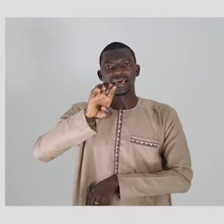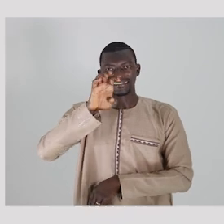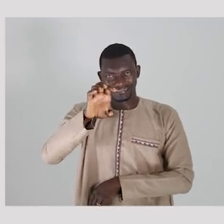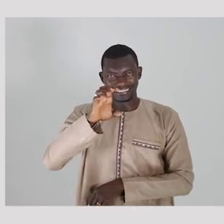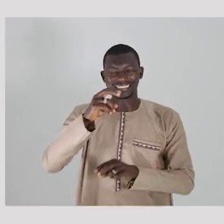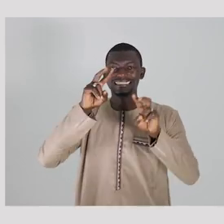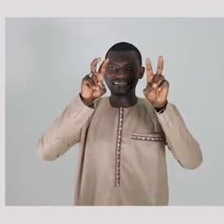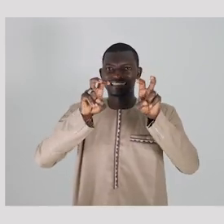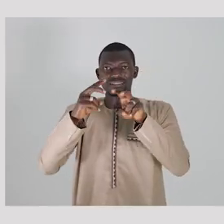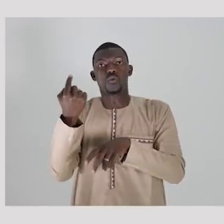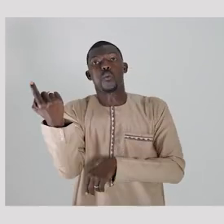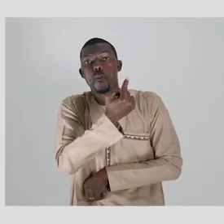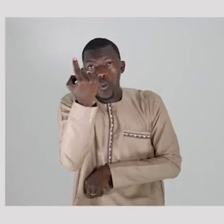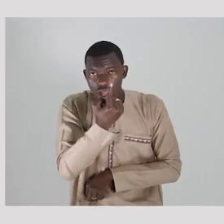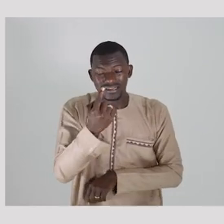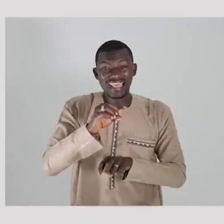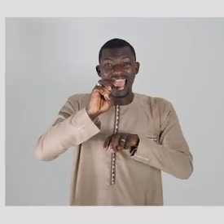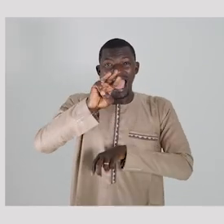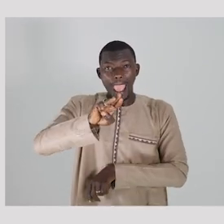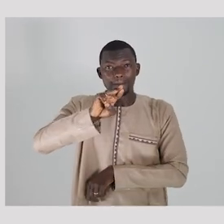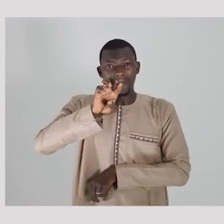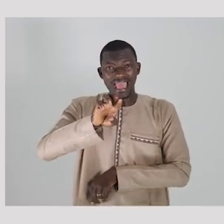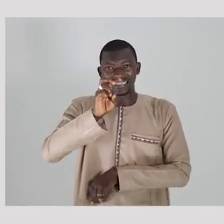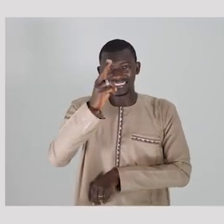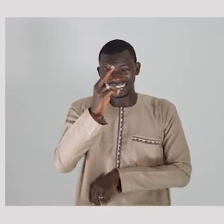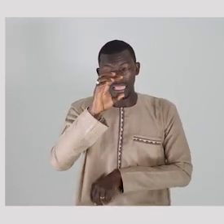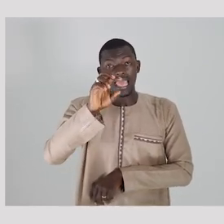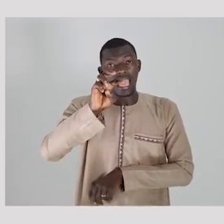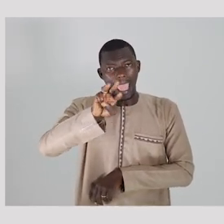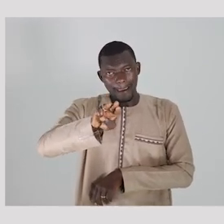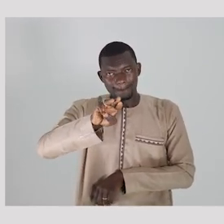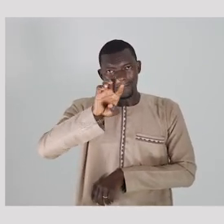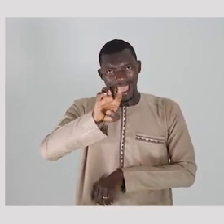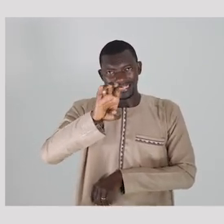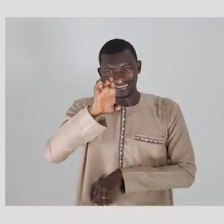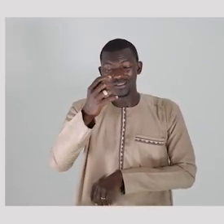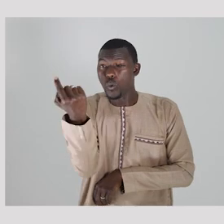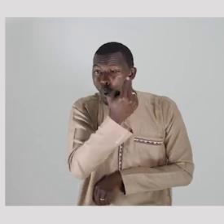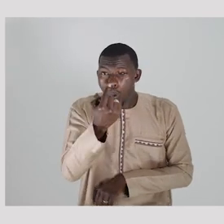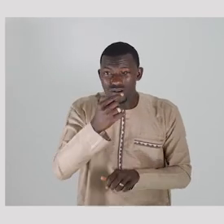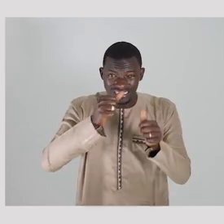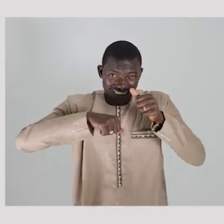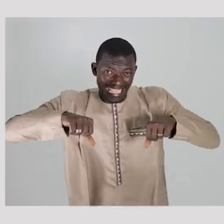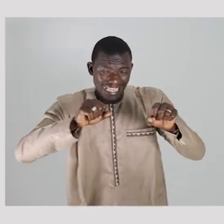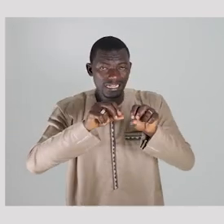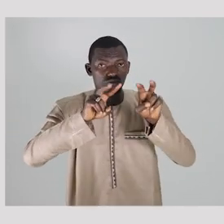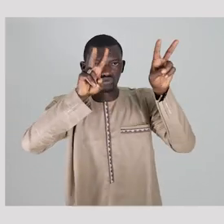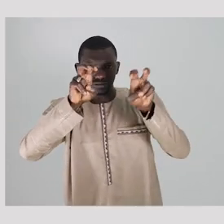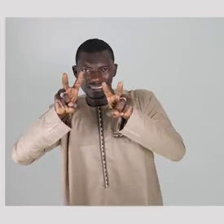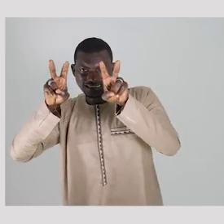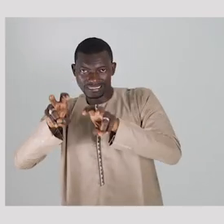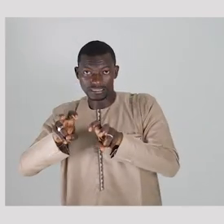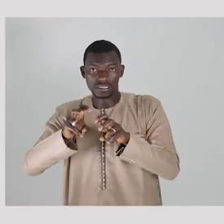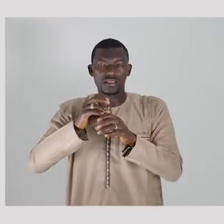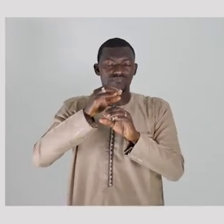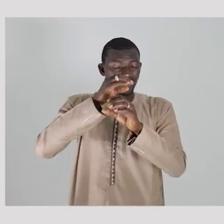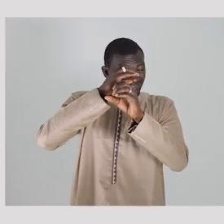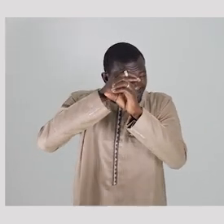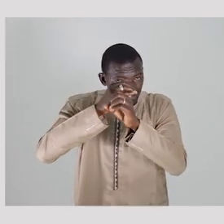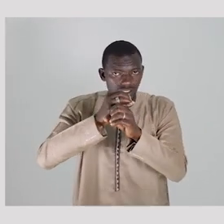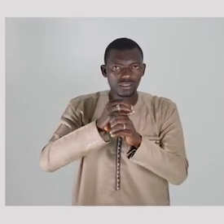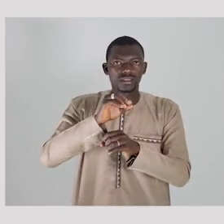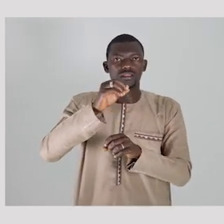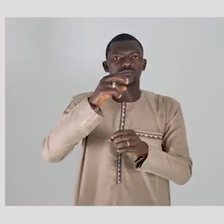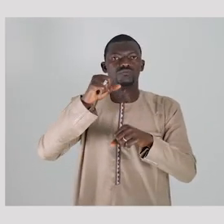dundong ala njodi. Emasi medical research council on unit gambia at london school hygiene and tropical medicine. Ko kambetang woni